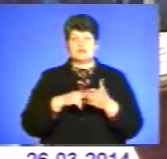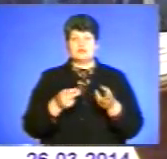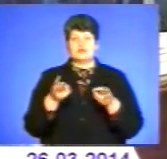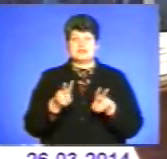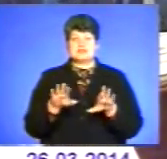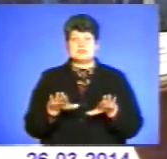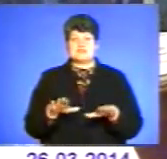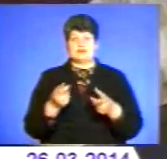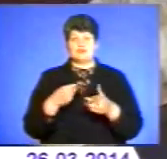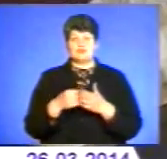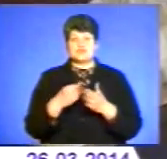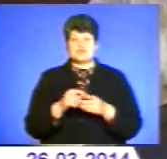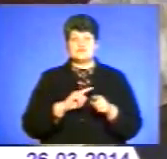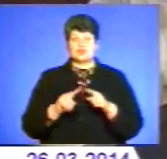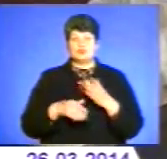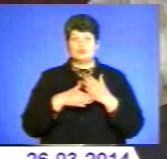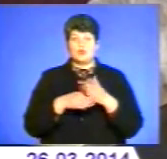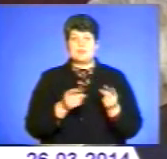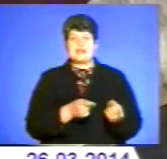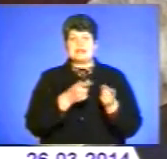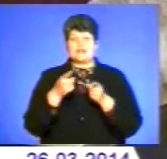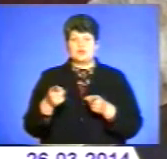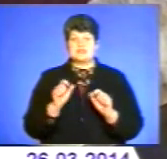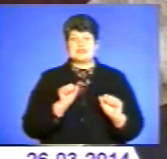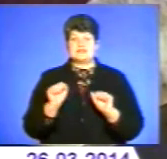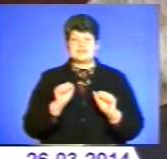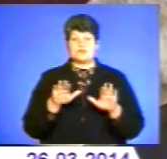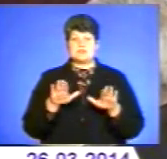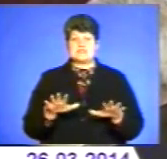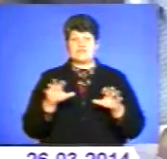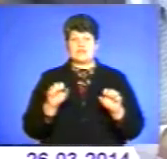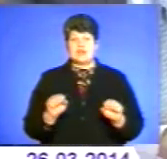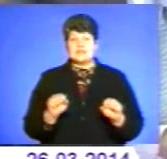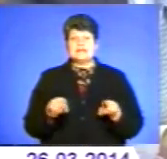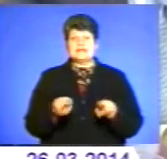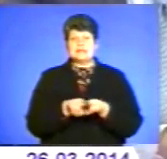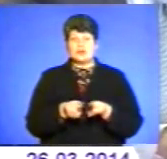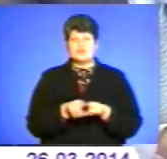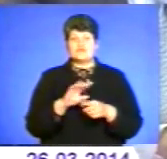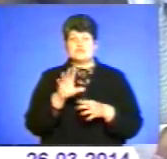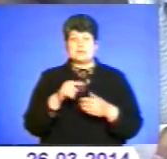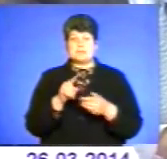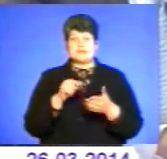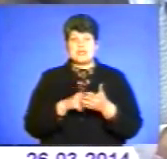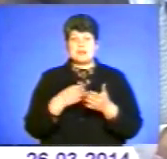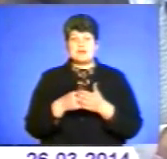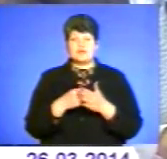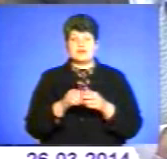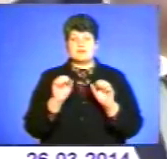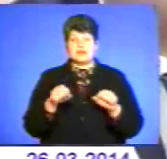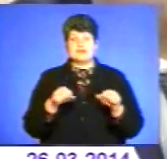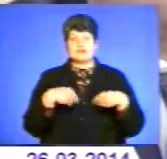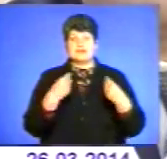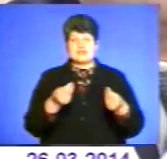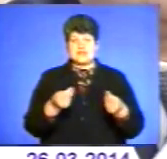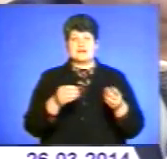бюджетах. Швидку допомогу знову планують передати під керівництво місцевої влади. Також всі питання реєстрації майнових прав, надання та вилучення